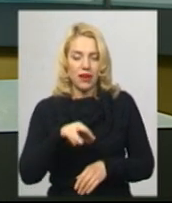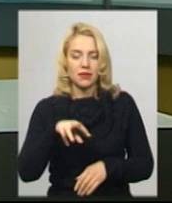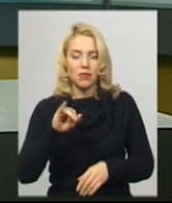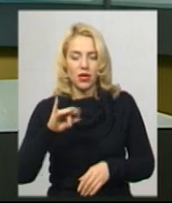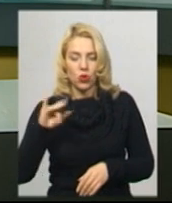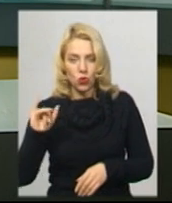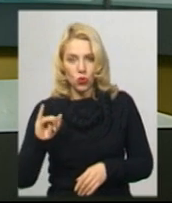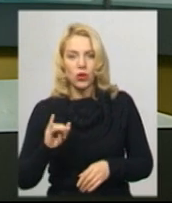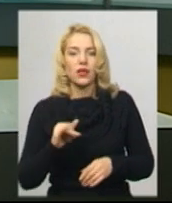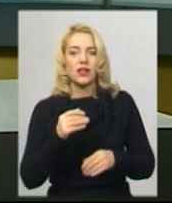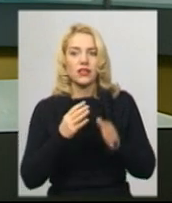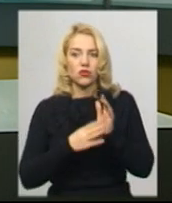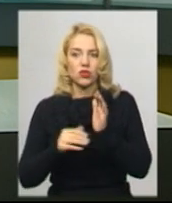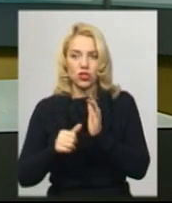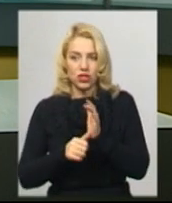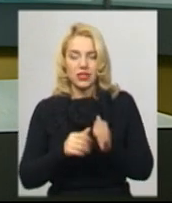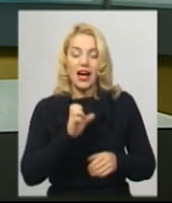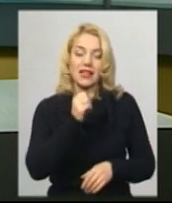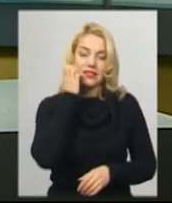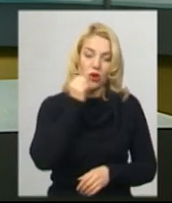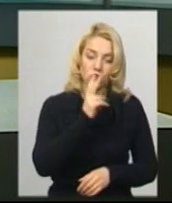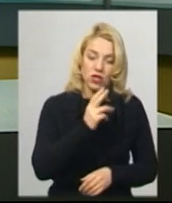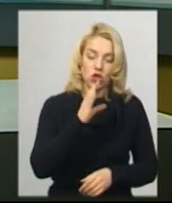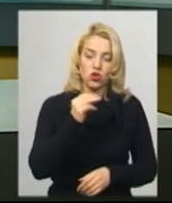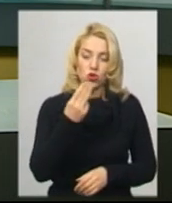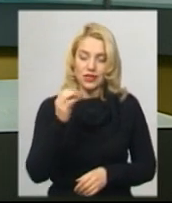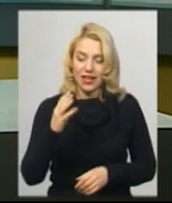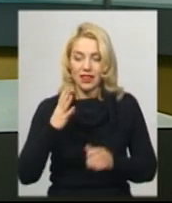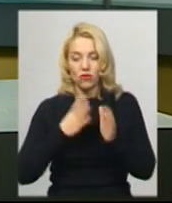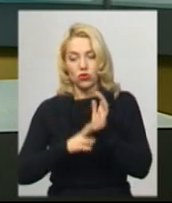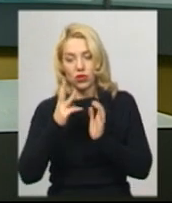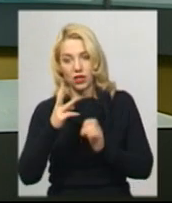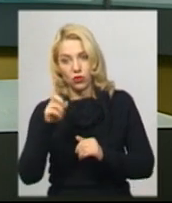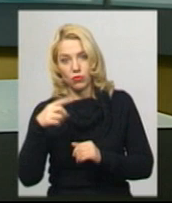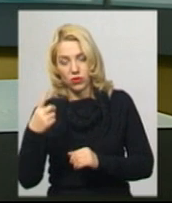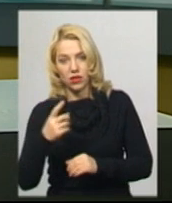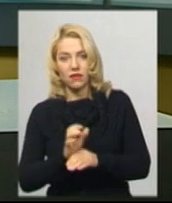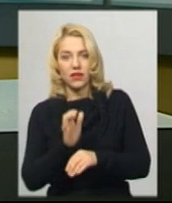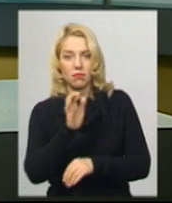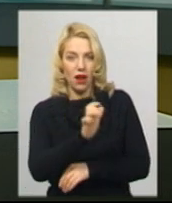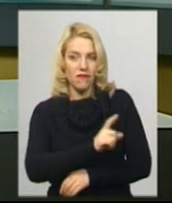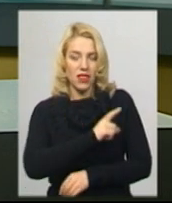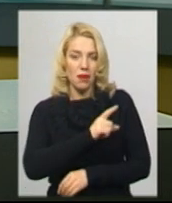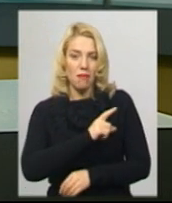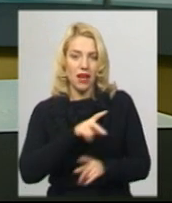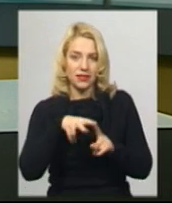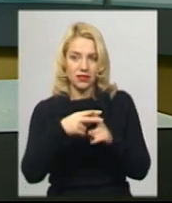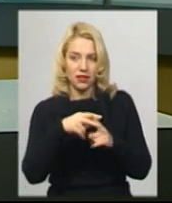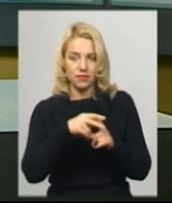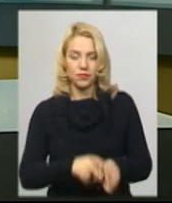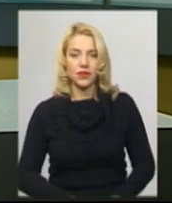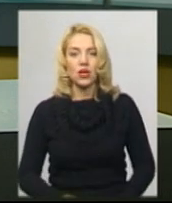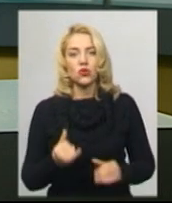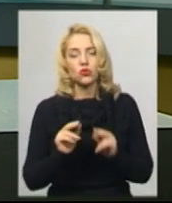адресою Старокостянтинівське шосе 3А-1 відправили майстра. Сьогодні вчителі початкових класів уперше складали